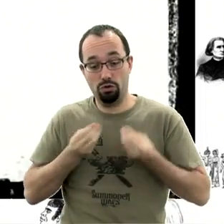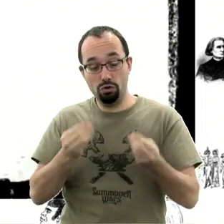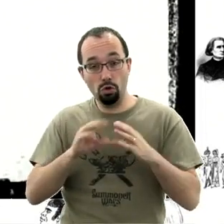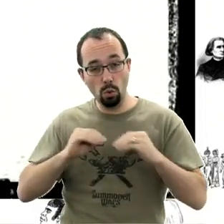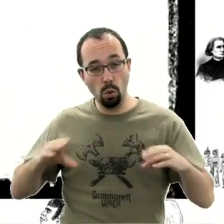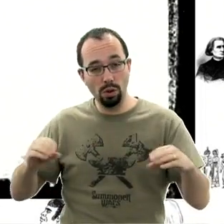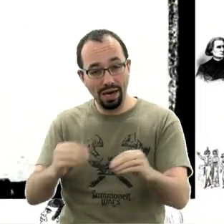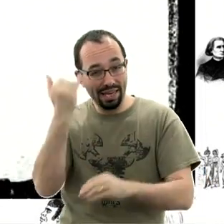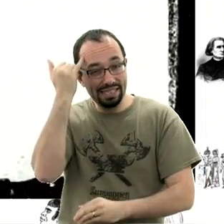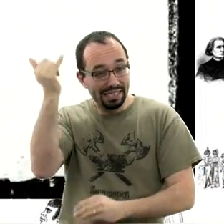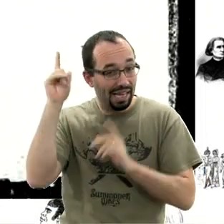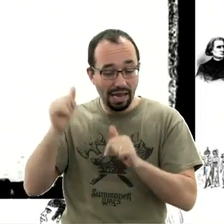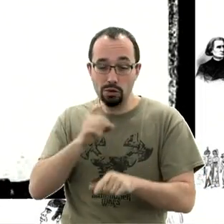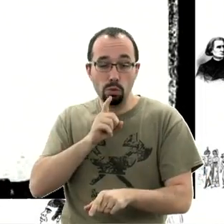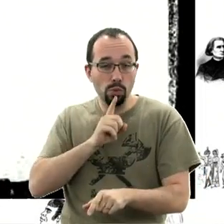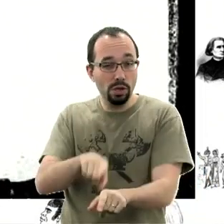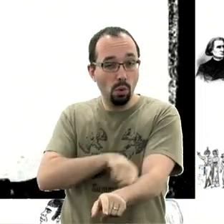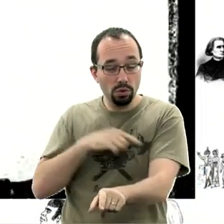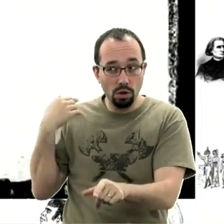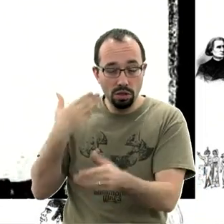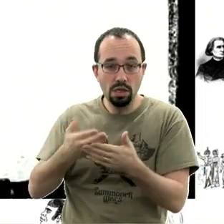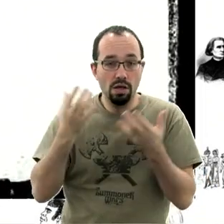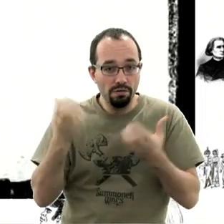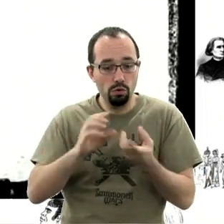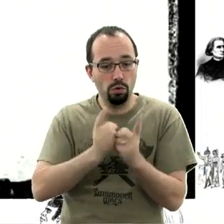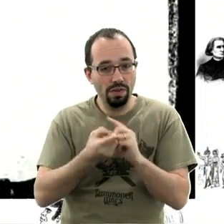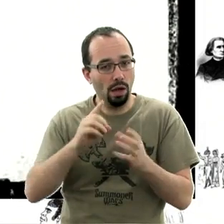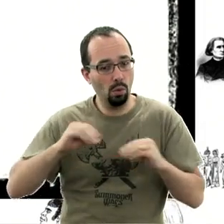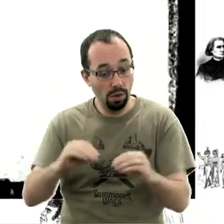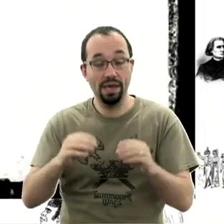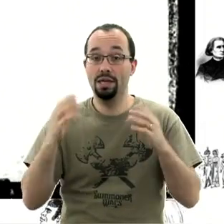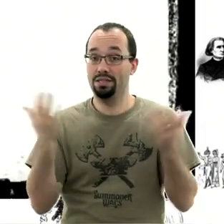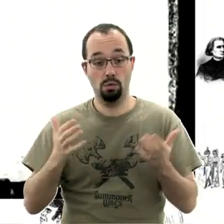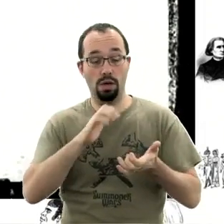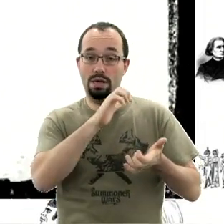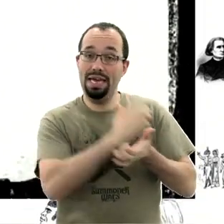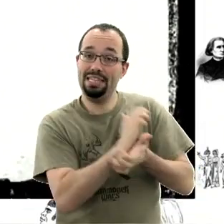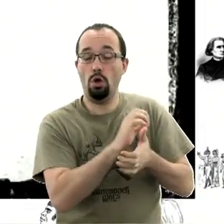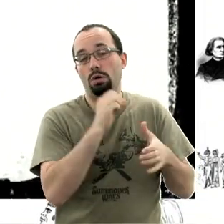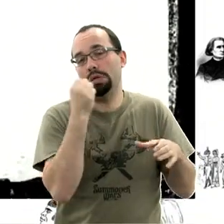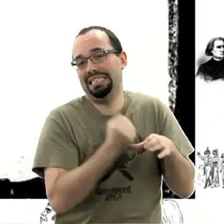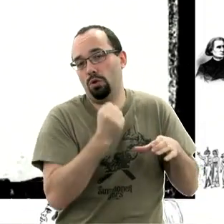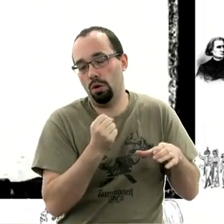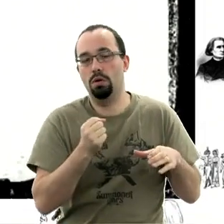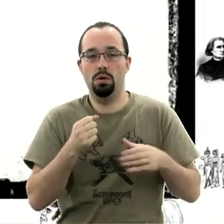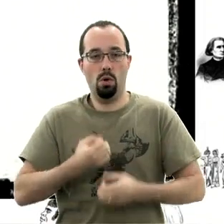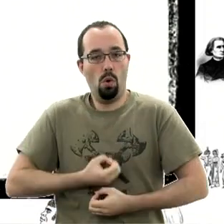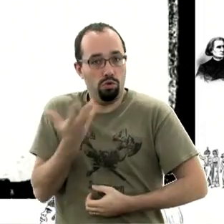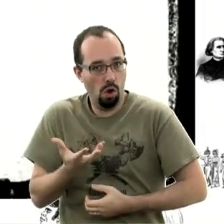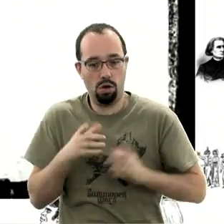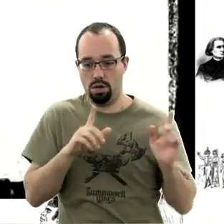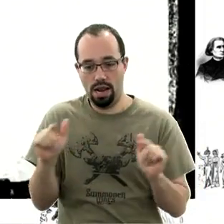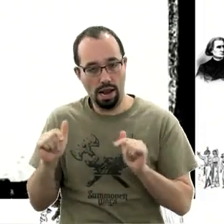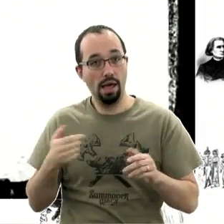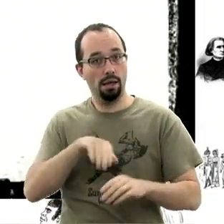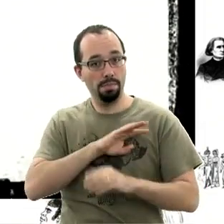Une idée que j'ai en tête depuis un moment se concrétise. Et ce petit truc, c'est les efforts des éditeurs et des auteurs pour communiquer directement via la plateforme qui leur est ouverte, la